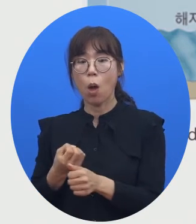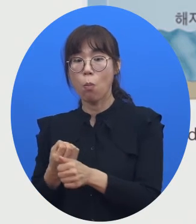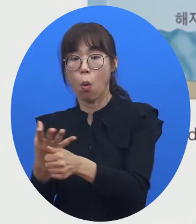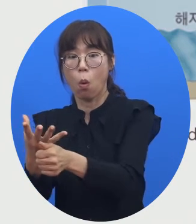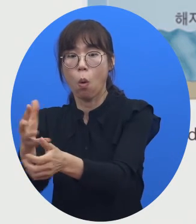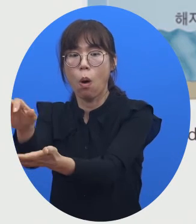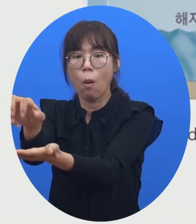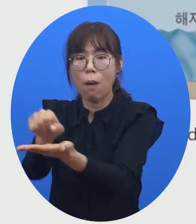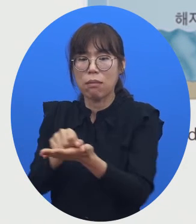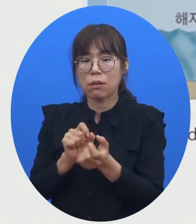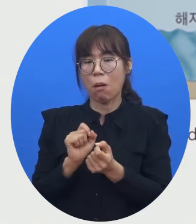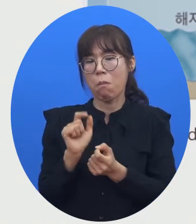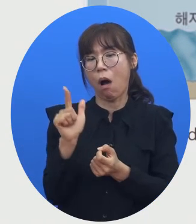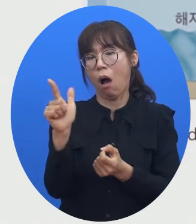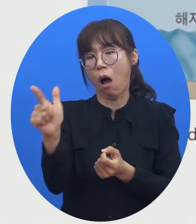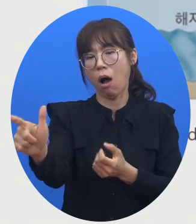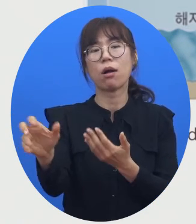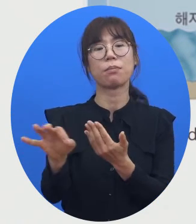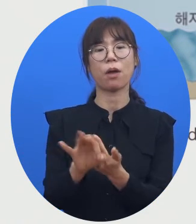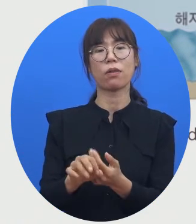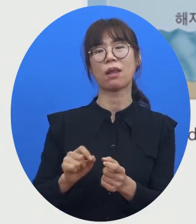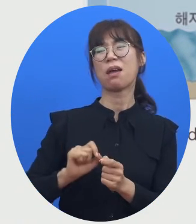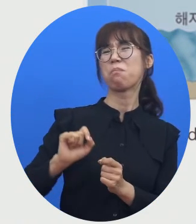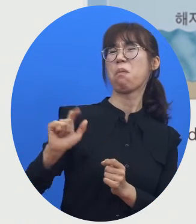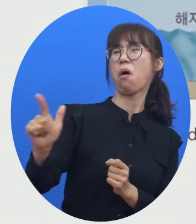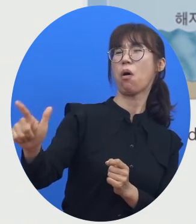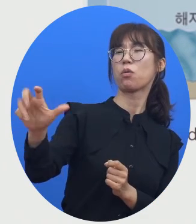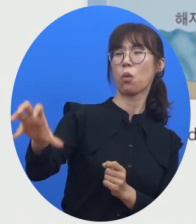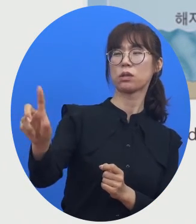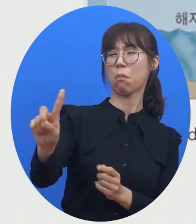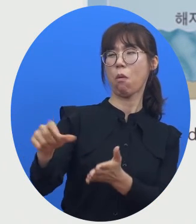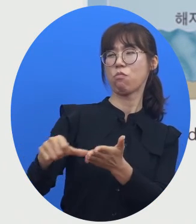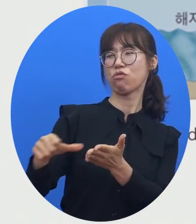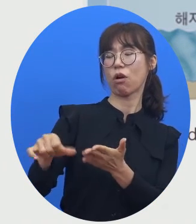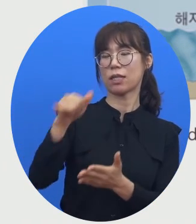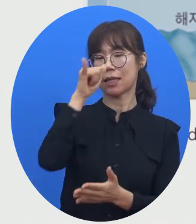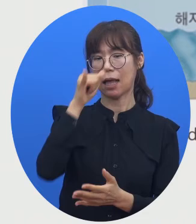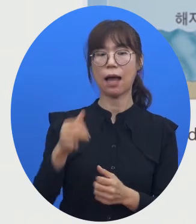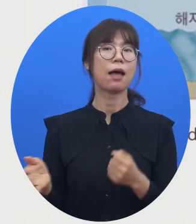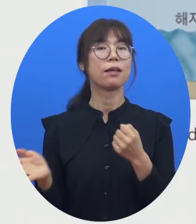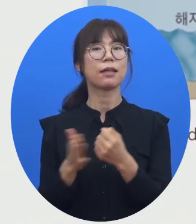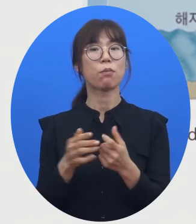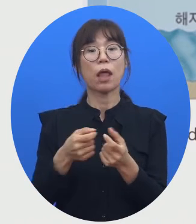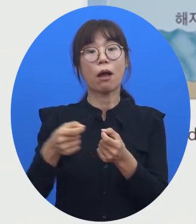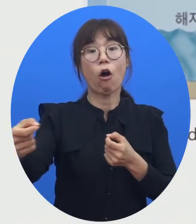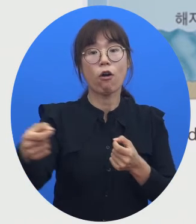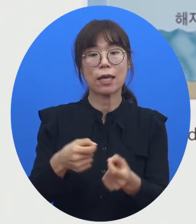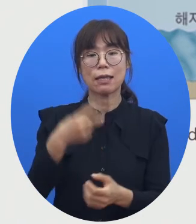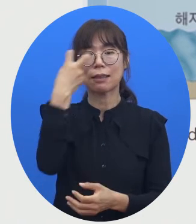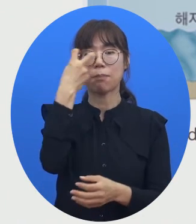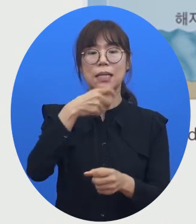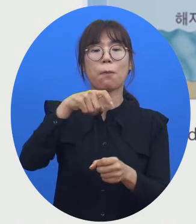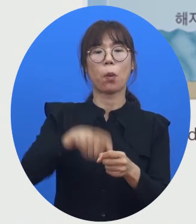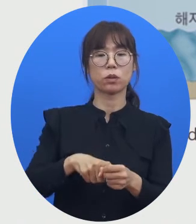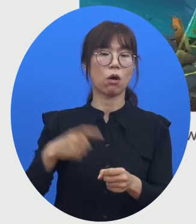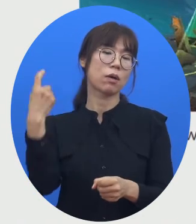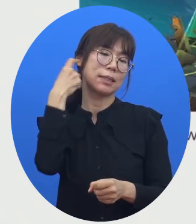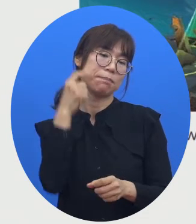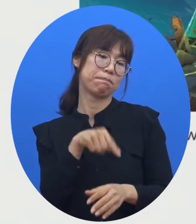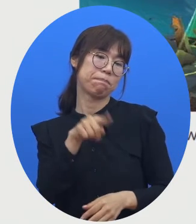거리가 멀리 있구나라고 판단할 수 있는 거리 탐색의 음파가 이용된다는 것입니다.